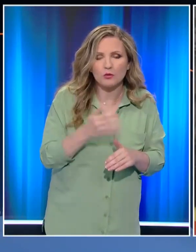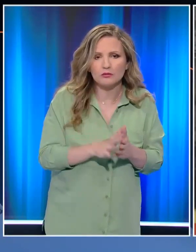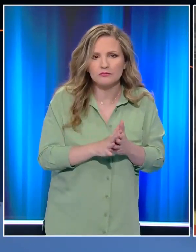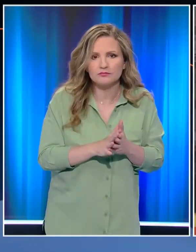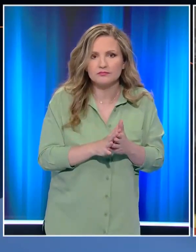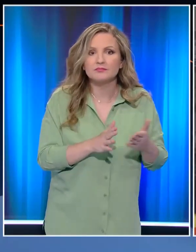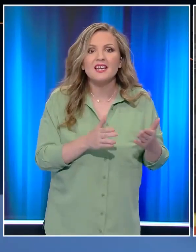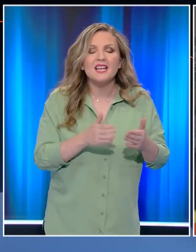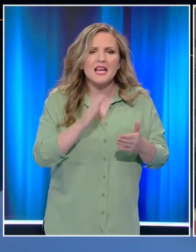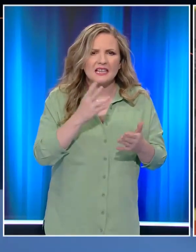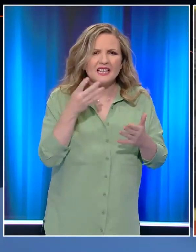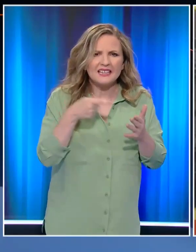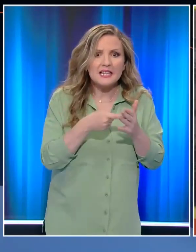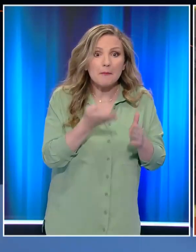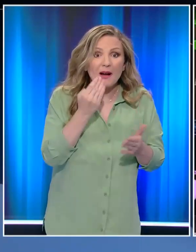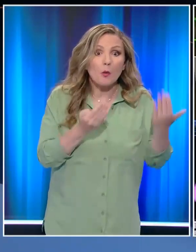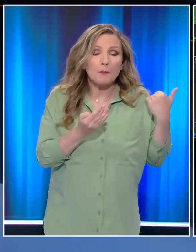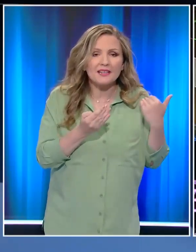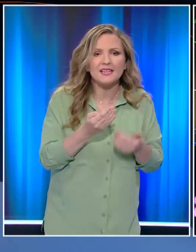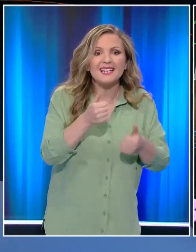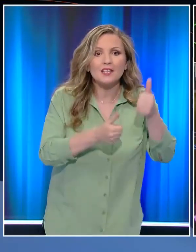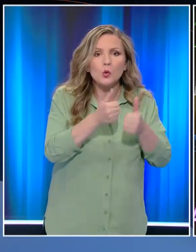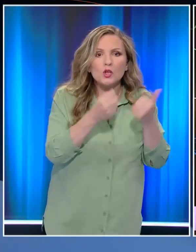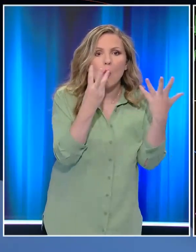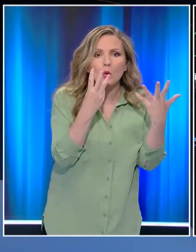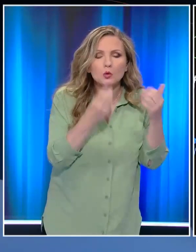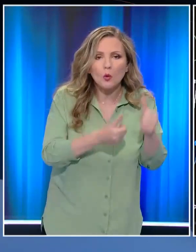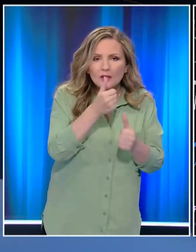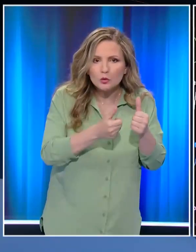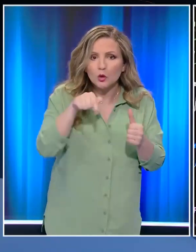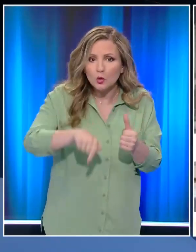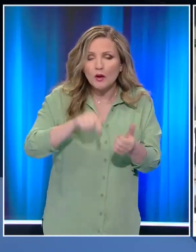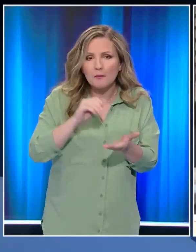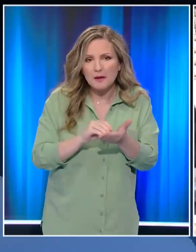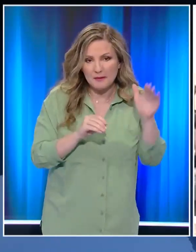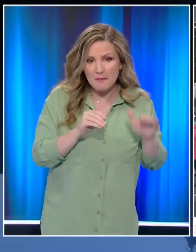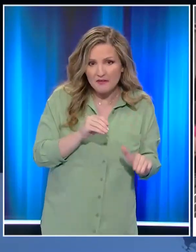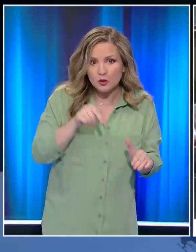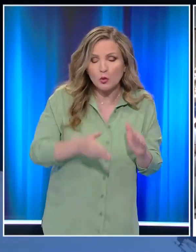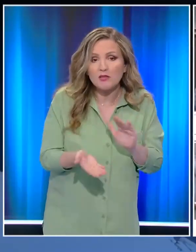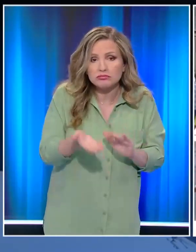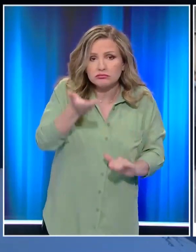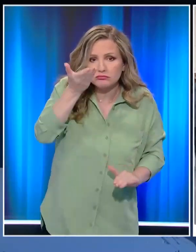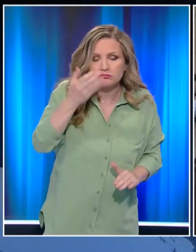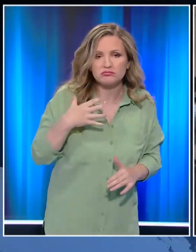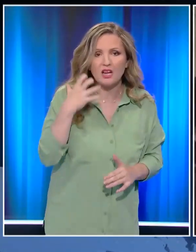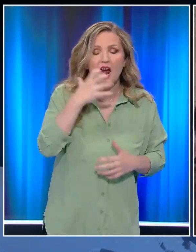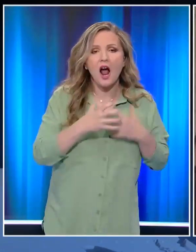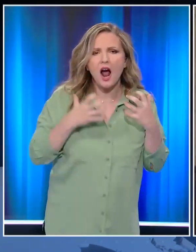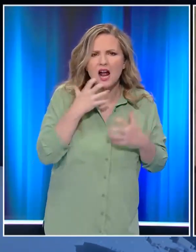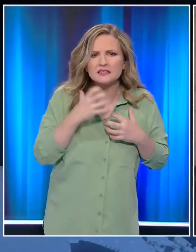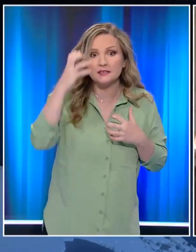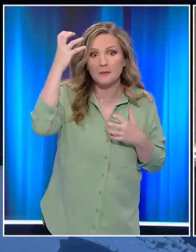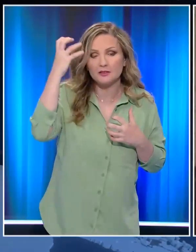τελευταία φορά που καταγράφηκε τετραψήφιος αριθμός κρουσμάτων ήταν στις 8 Ιουνίου. Όσο περνούν οι μέρες οι ανησυχίες των ειδικών εντείνονται και κάνουν λόγο